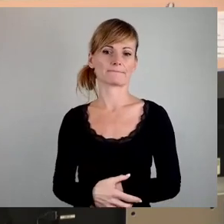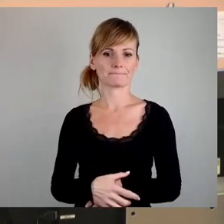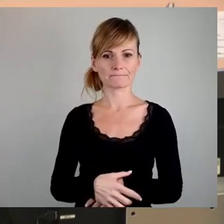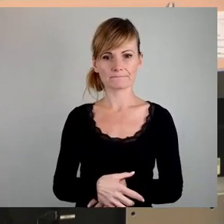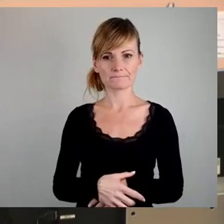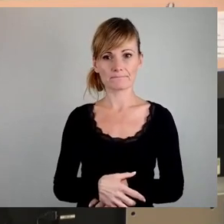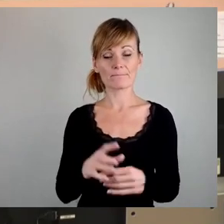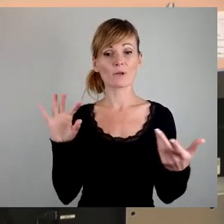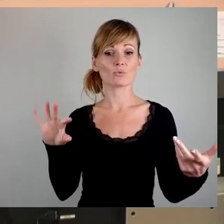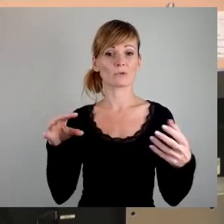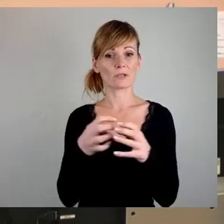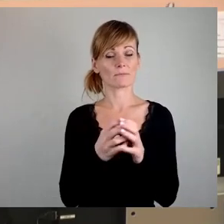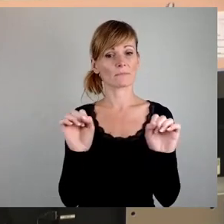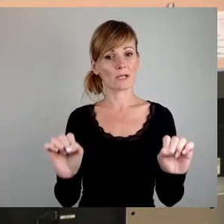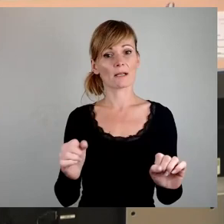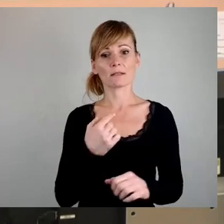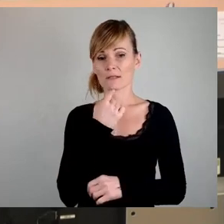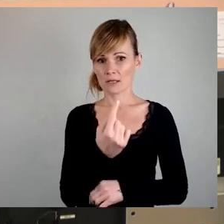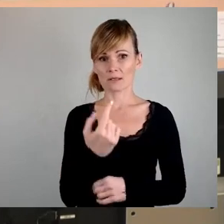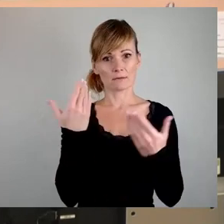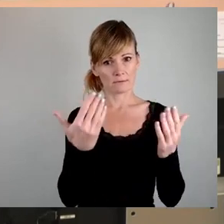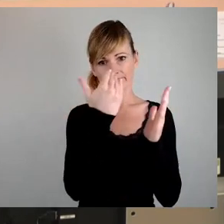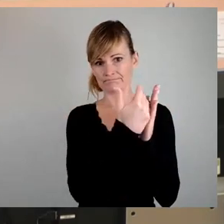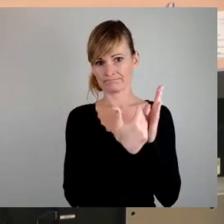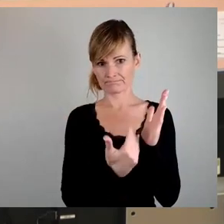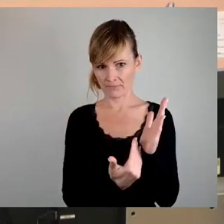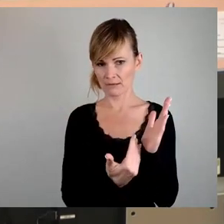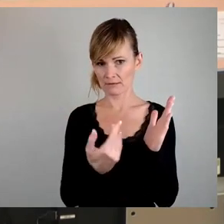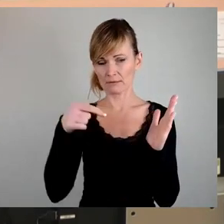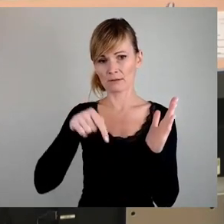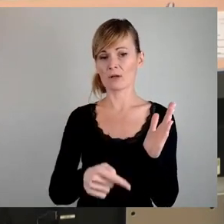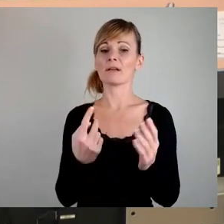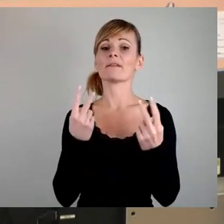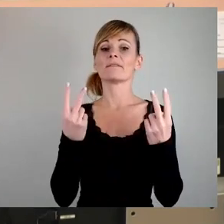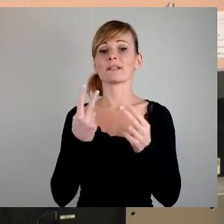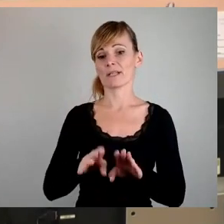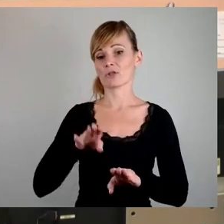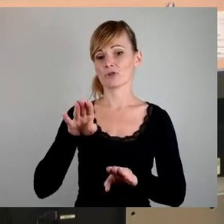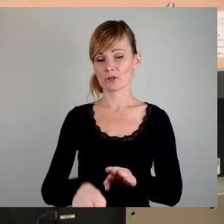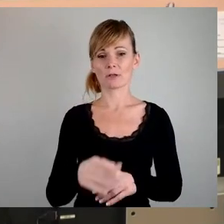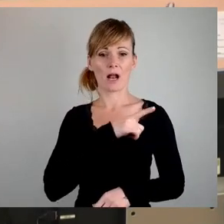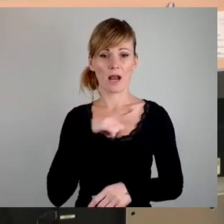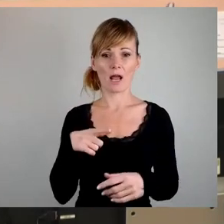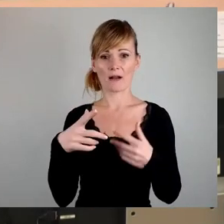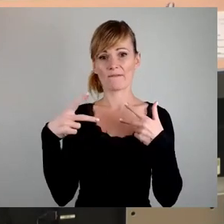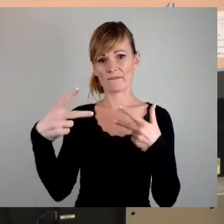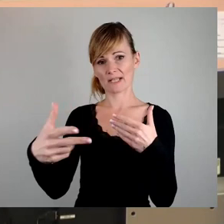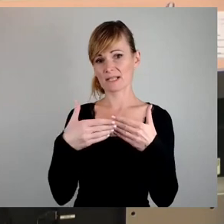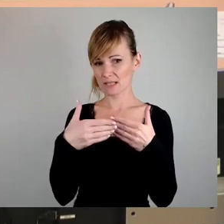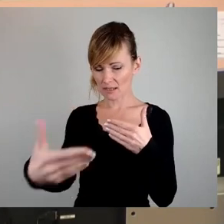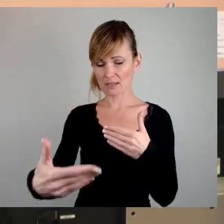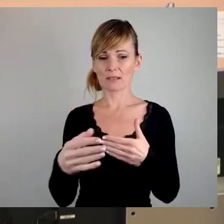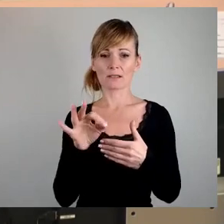Zusammengefasst lässt sich konstatieren, dass wir heute einen wichtigen Schritt zur langfristigen Sicherung von Wohnrahmen für Menschen mit